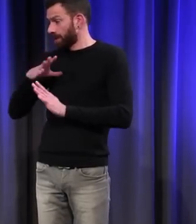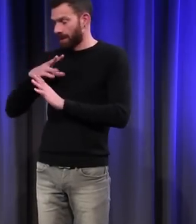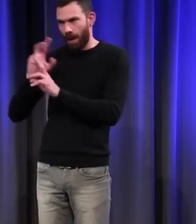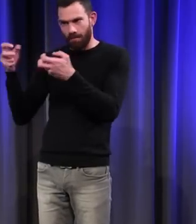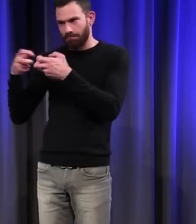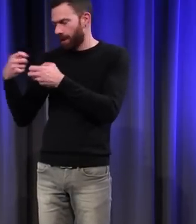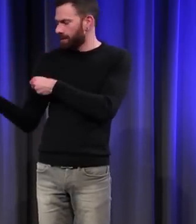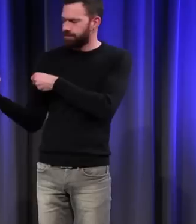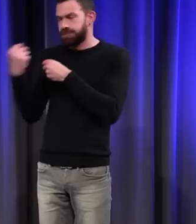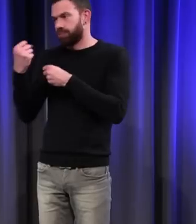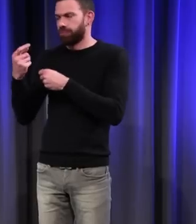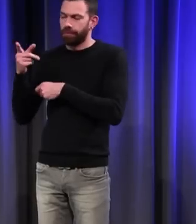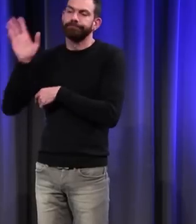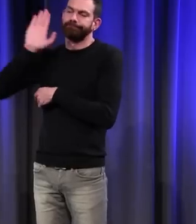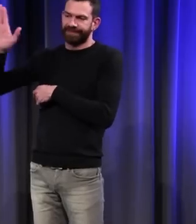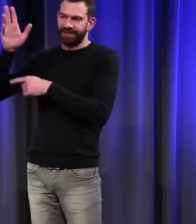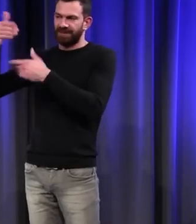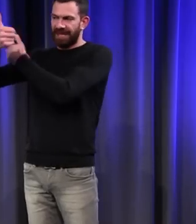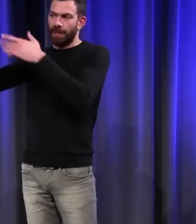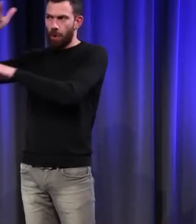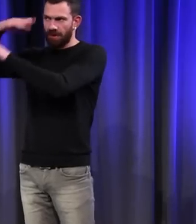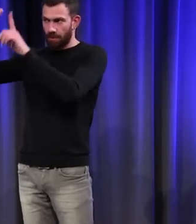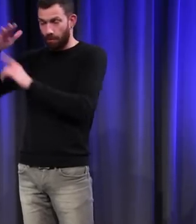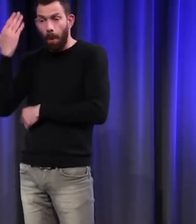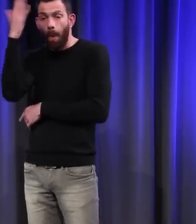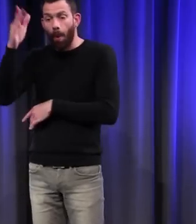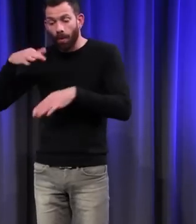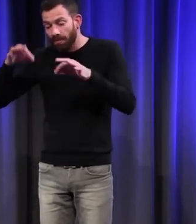à telle telle catégorie sociale. puis, des colorants plus ordinaires.